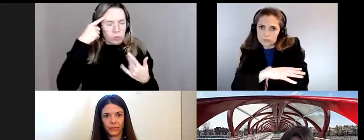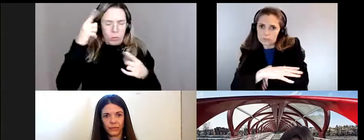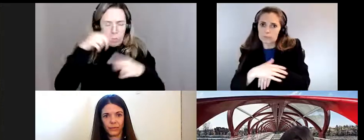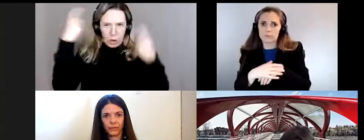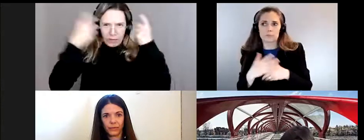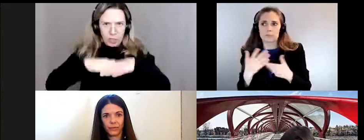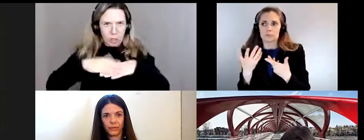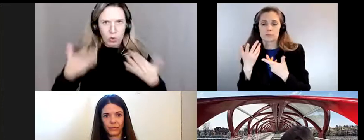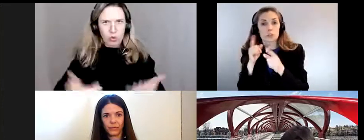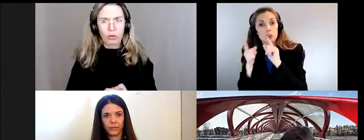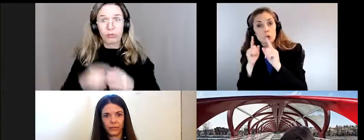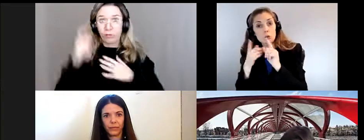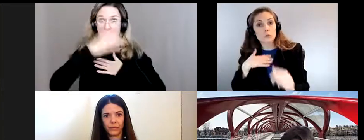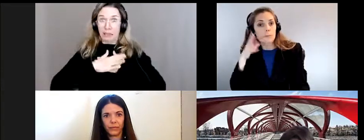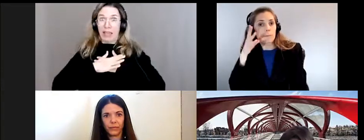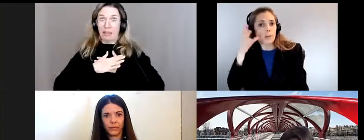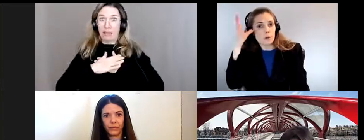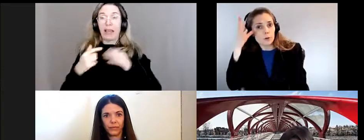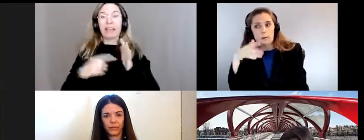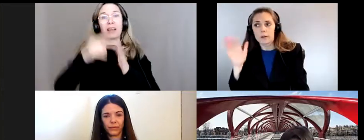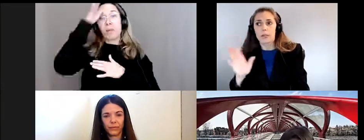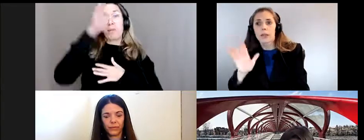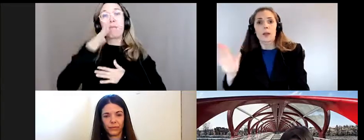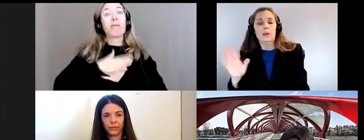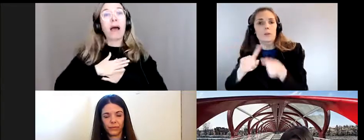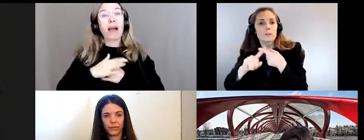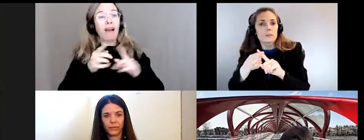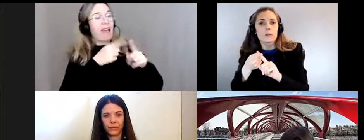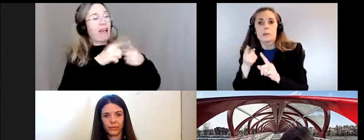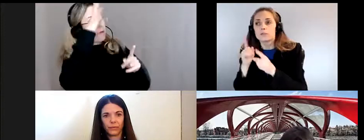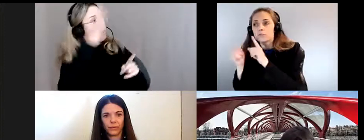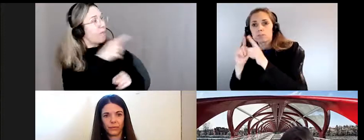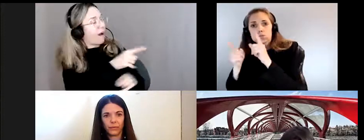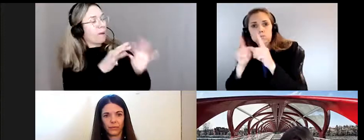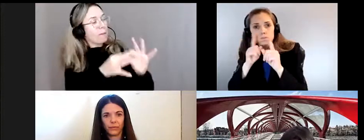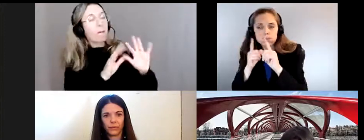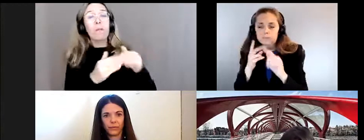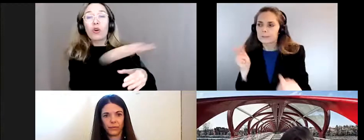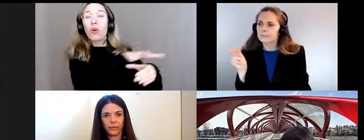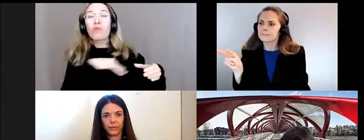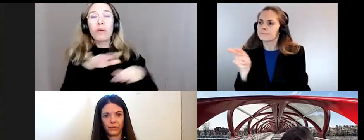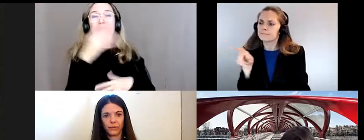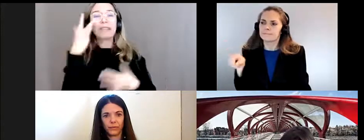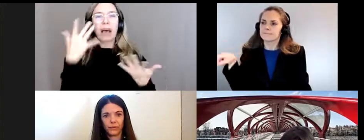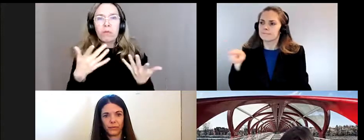c'est mon expérience en parlant à des gens comme mes parents leurs amis et ces membres de la communauté donc